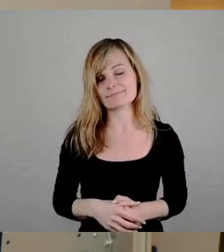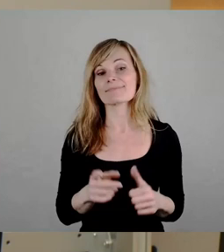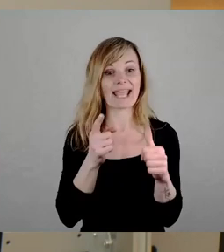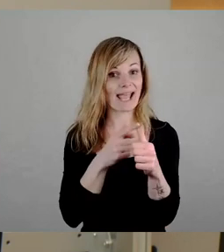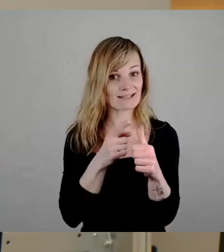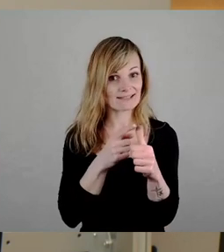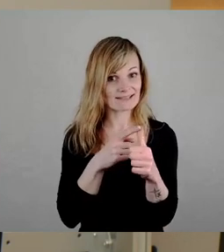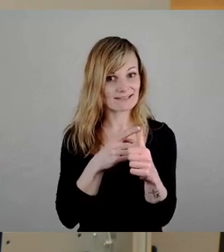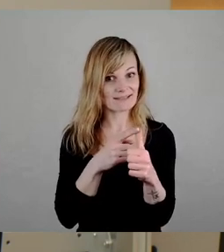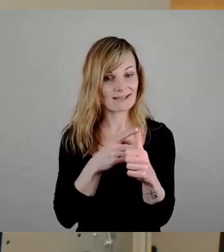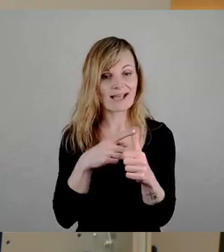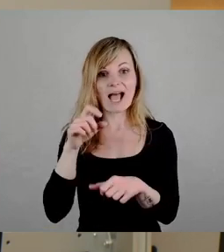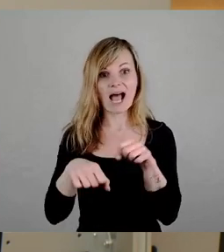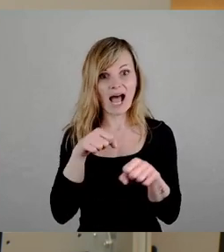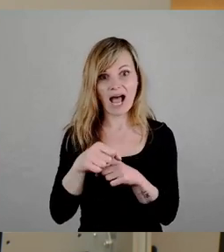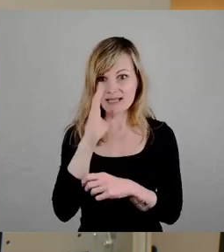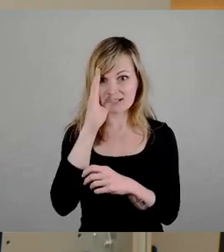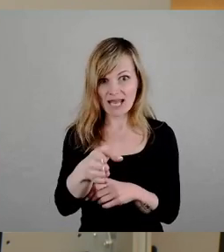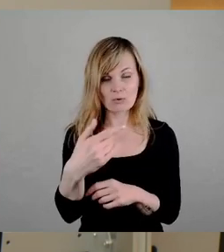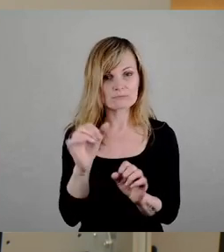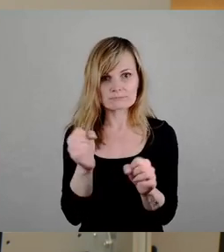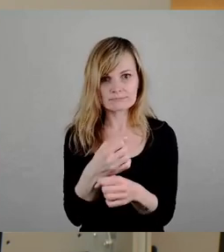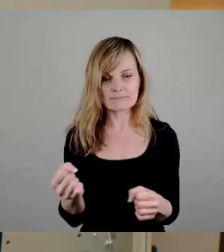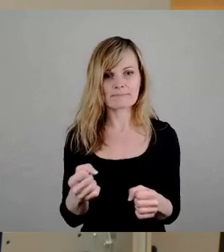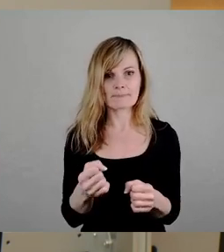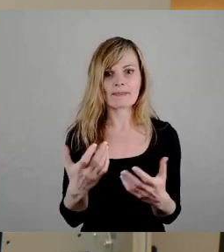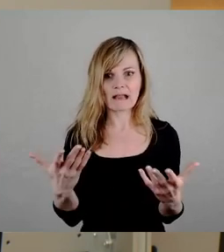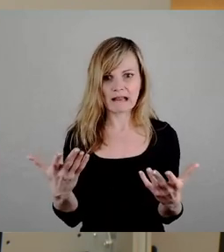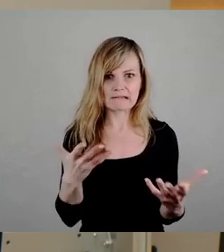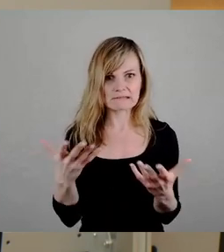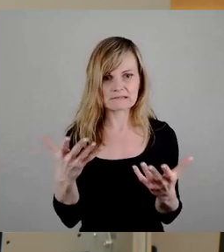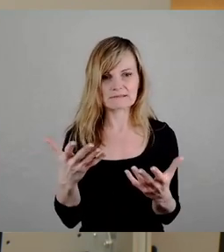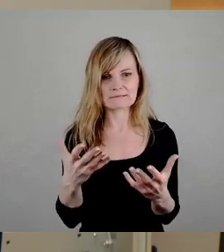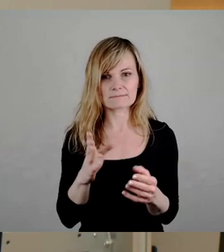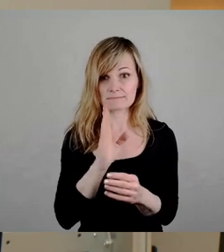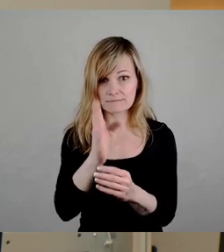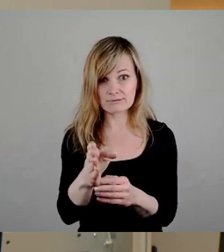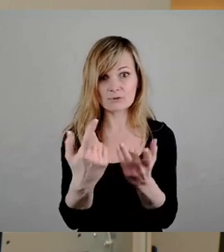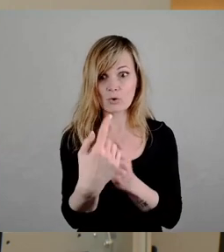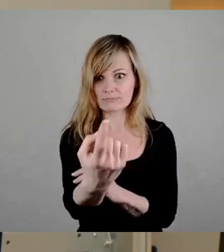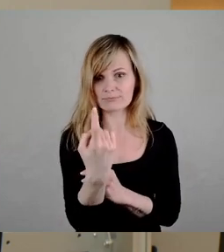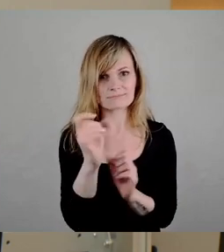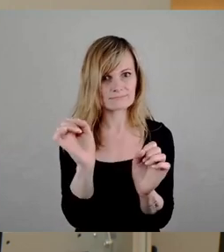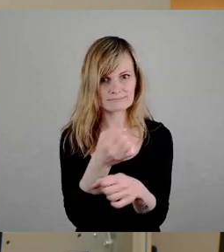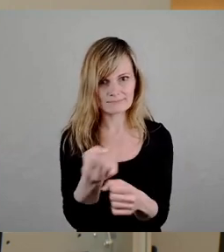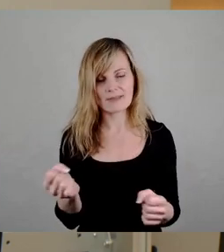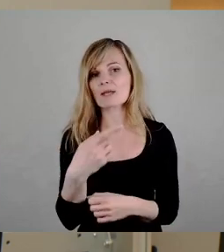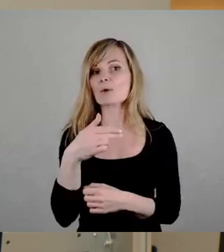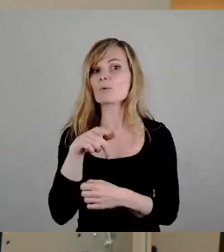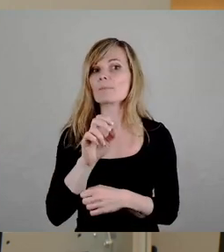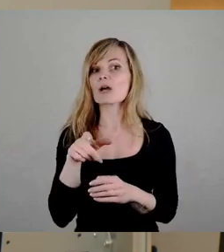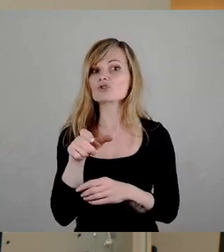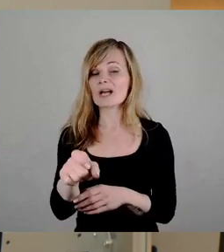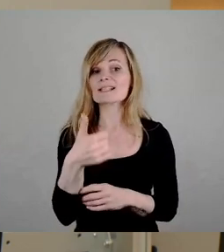auch der Radverkehr dort raus. Der fährt dann dort nämlich geradeaus nicht mehr drüber, weder raus noch rein. Und dann ist die Hüblerstraße eine Einbahnstraße.